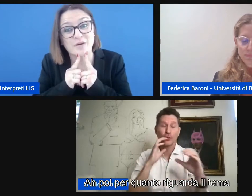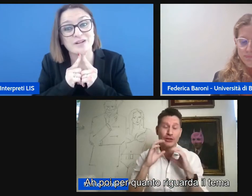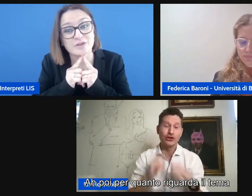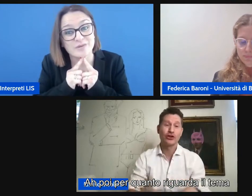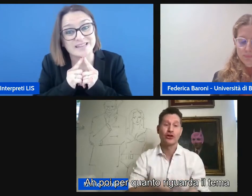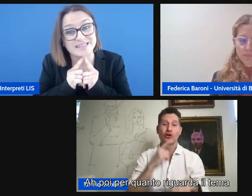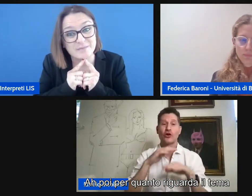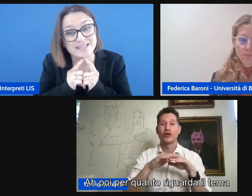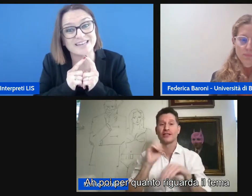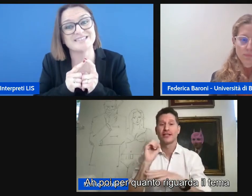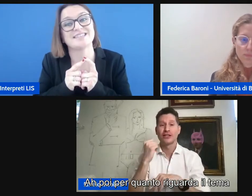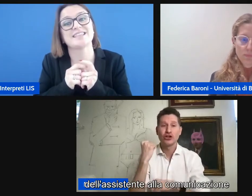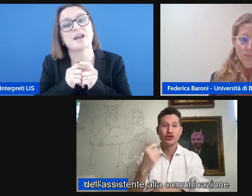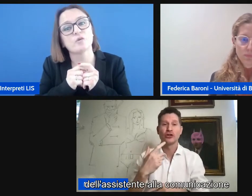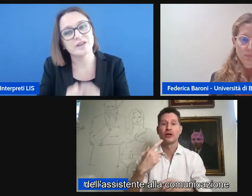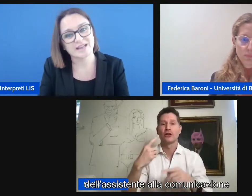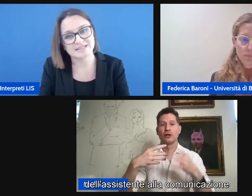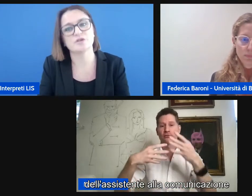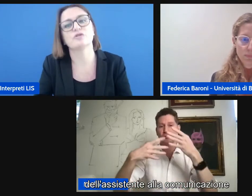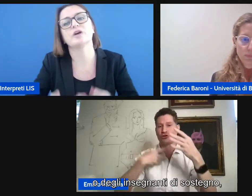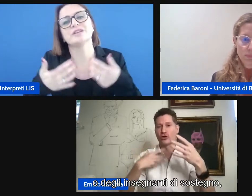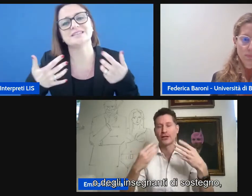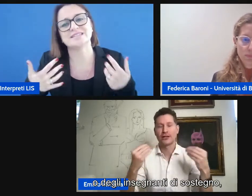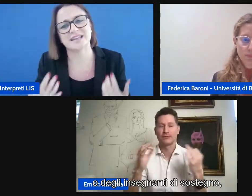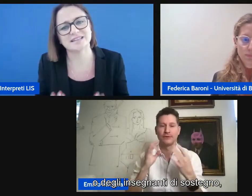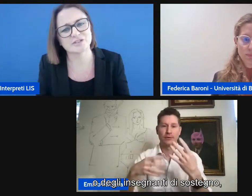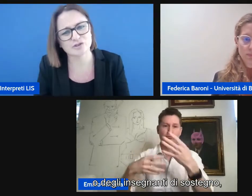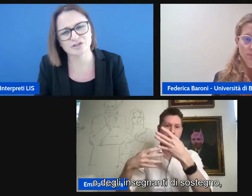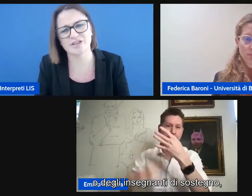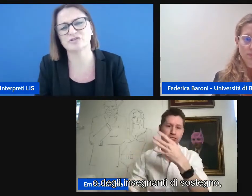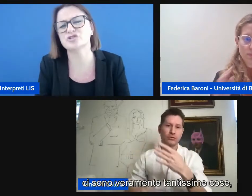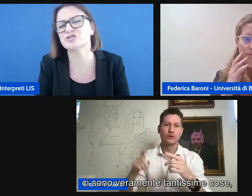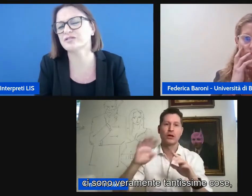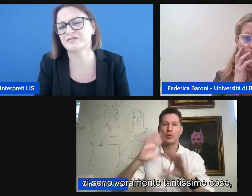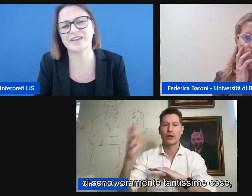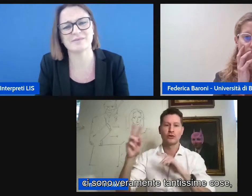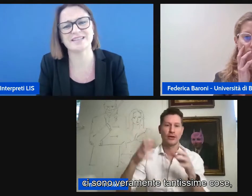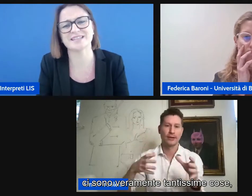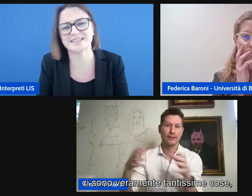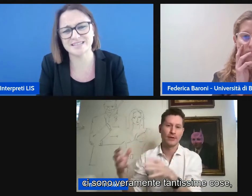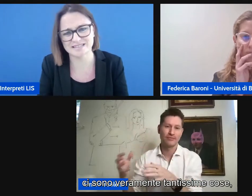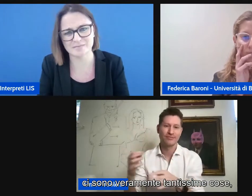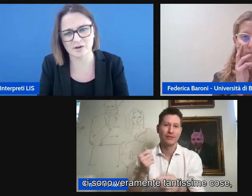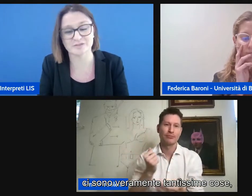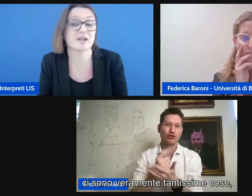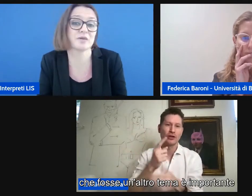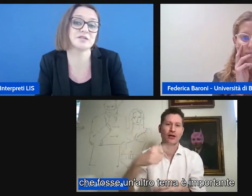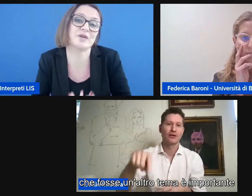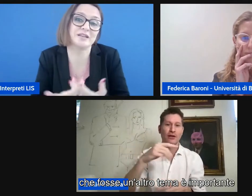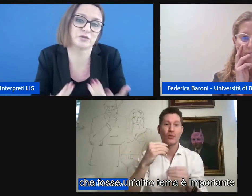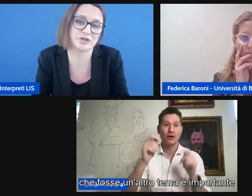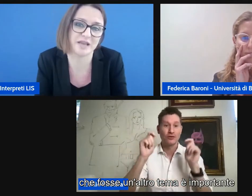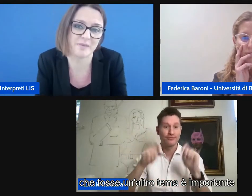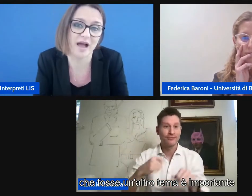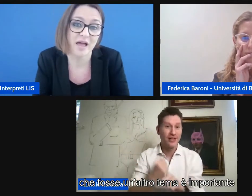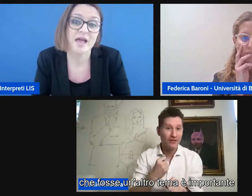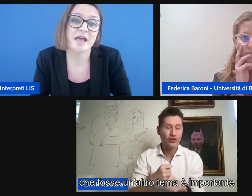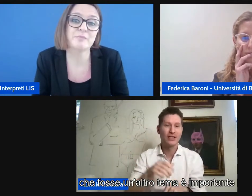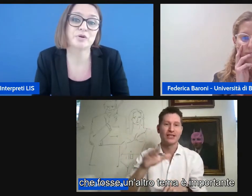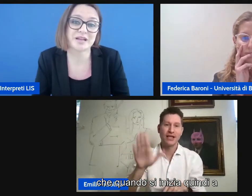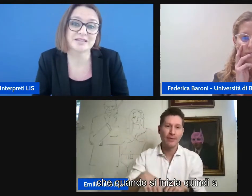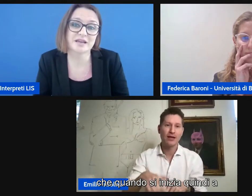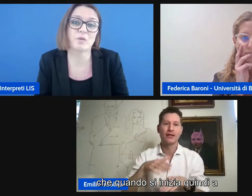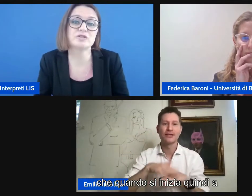poi per quanto riguarda il tema dell'assistente alla comunicazione o degli insegnanti di sostegno ci sono veramente tantissime cose che questo è un altro tema